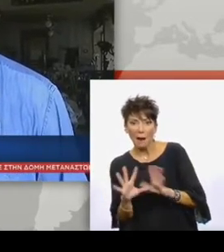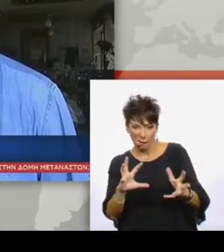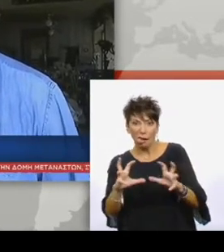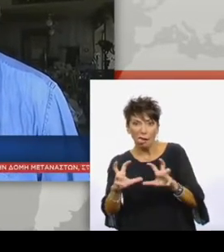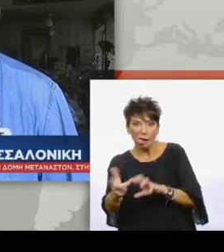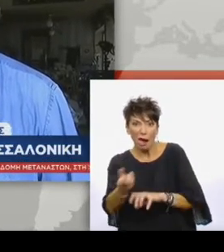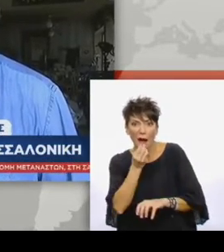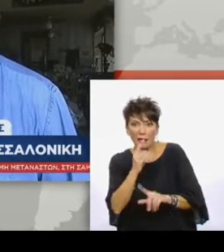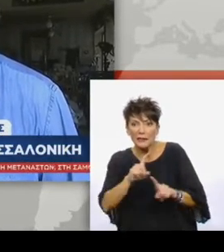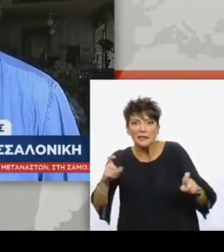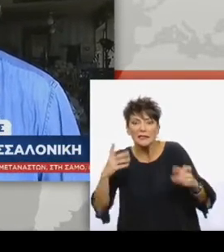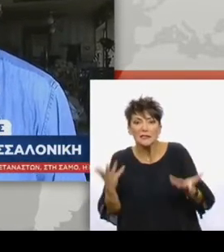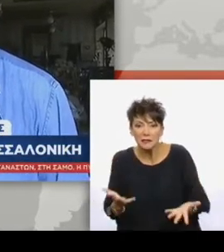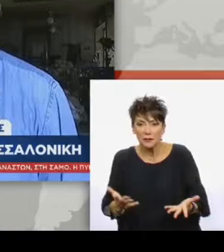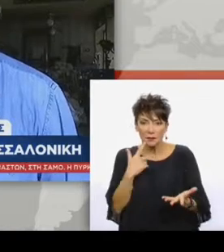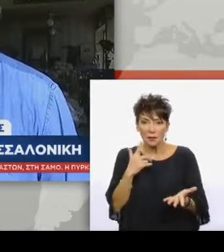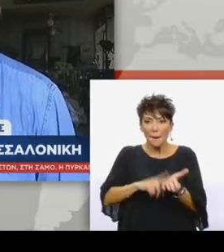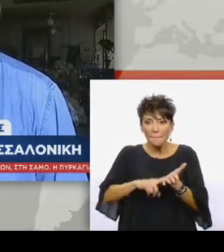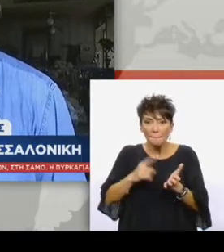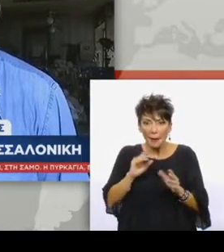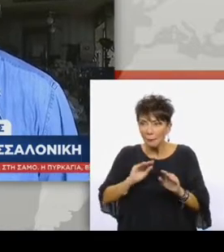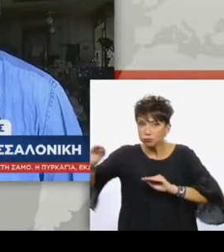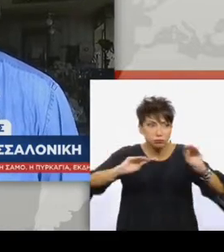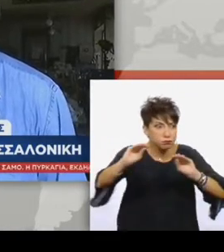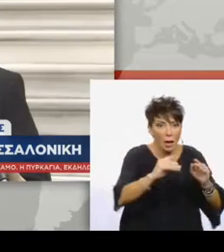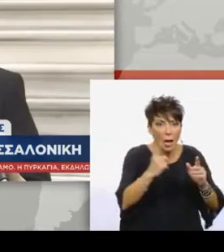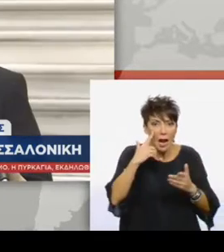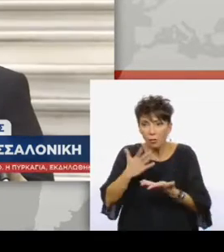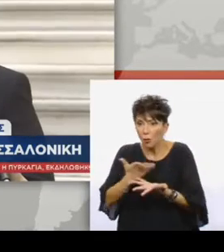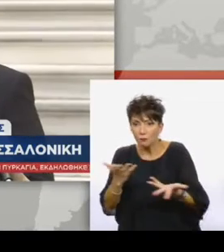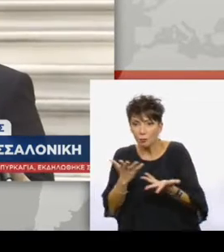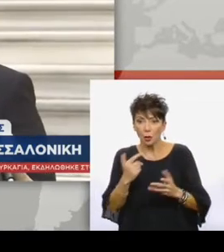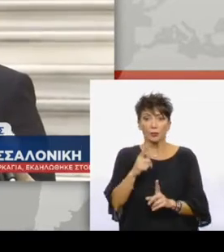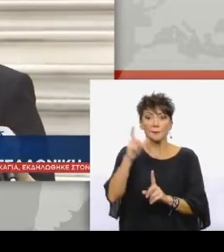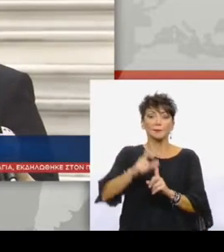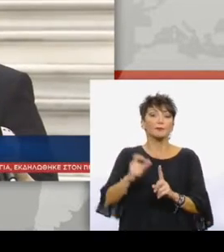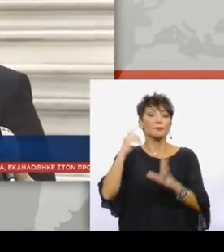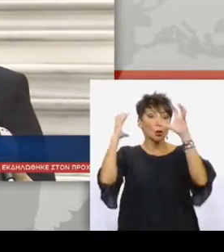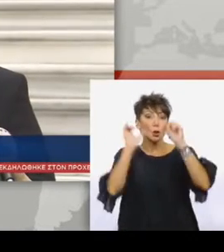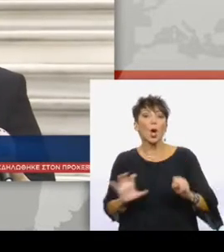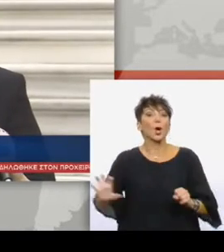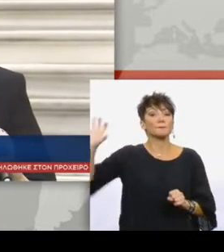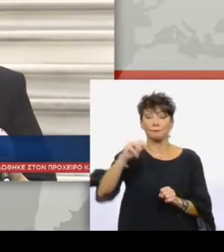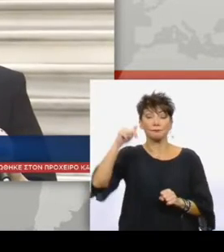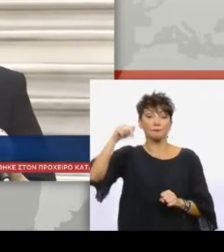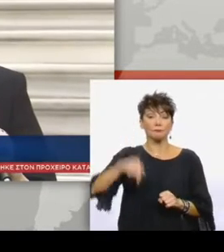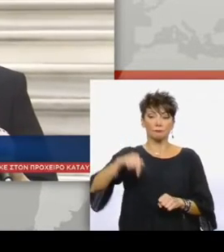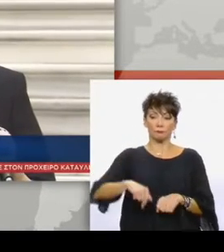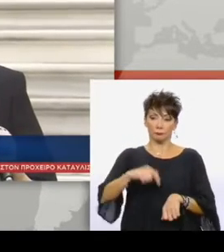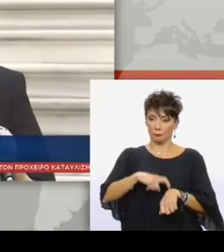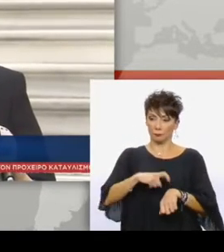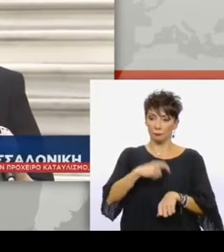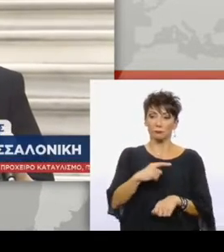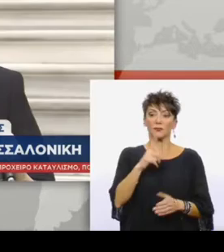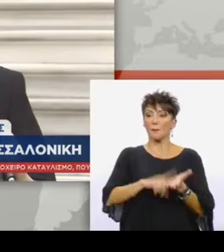θα φορτωθούμε το κόστος και να δούμε πώς θα τις διανύμουμε, πώς θα τις μοιράσουμε. Χρειαζόμαστε τώρα, άμεσα, ένα